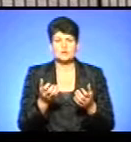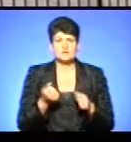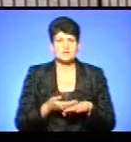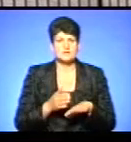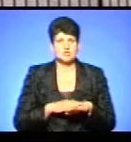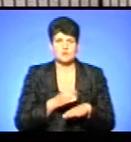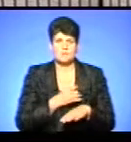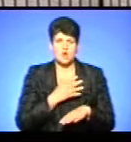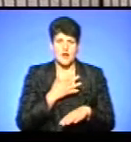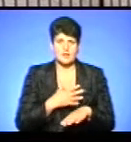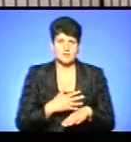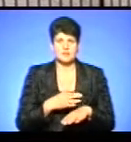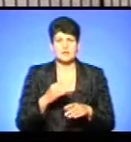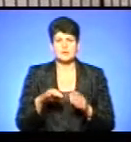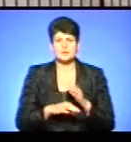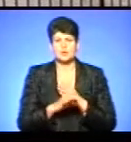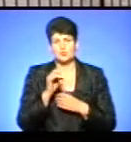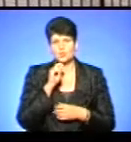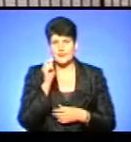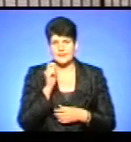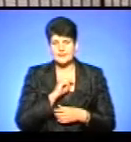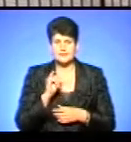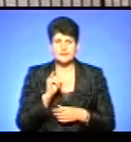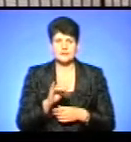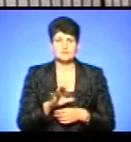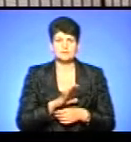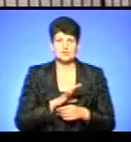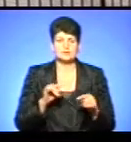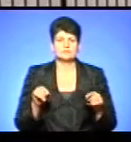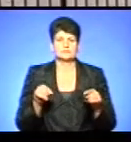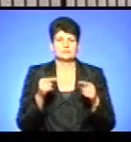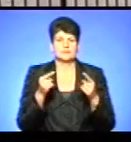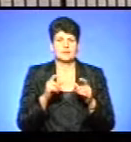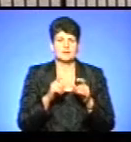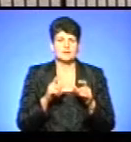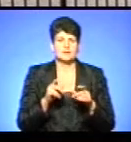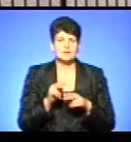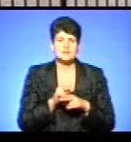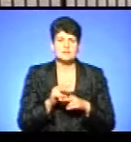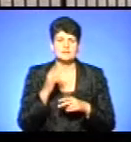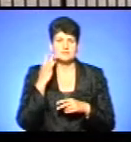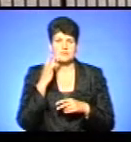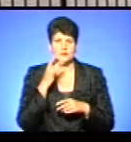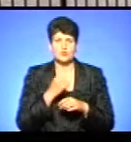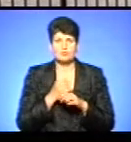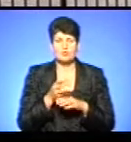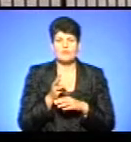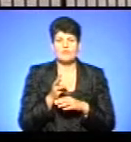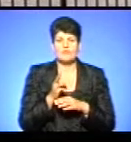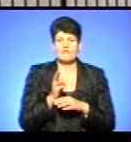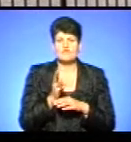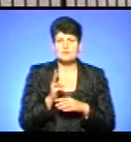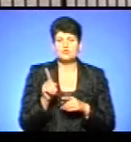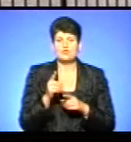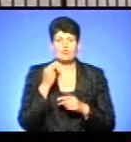поранення на Сході України і проходили реабілітацію в США. Робимо цей фільм для того, щоб подкращити